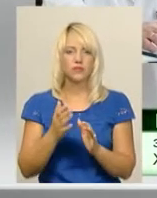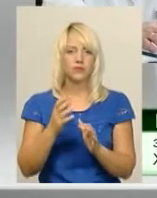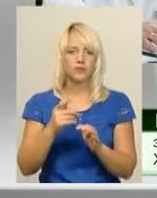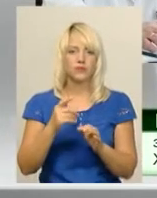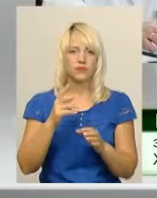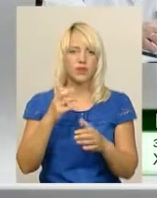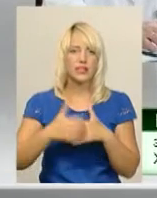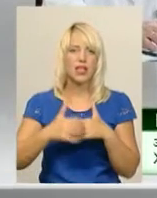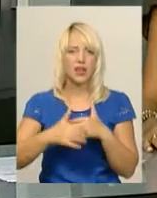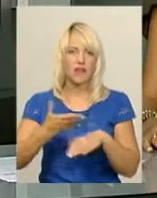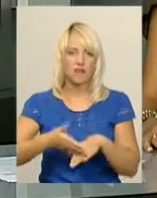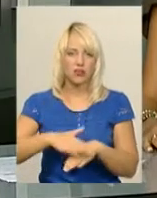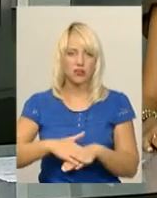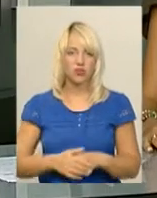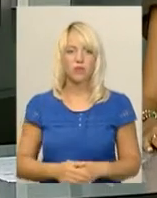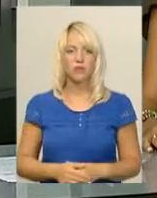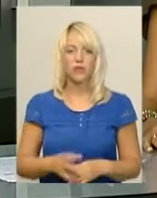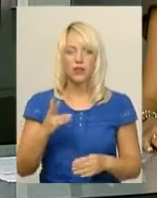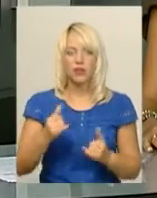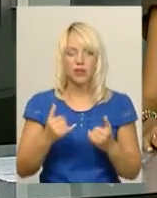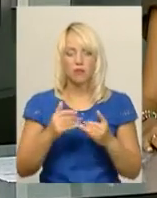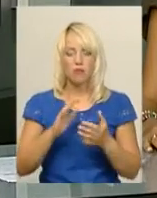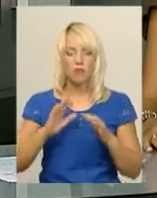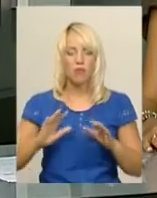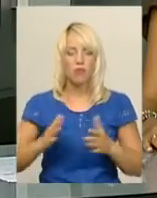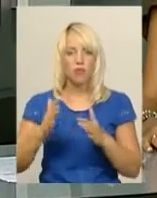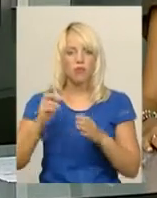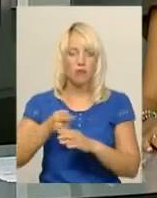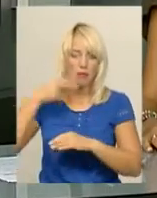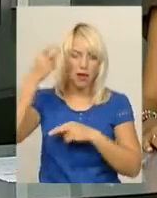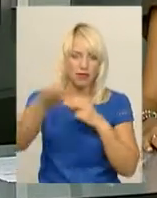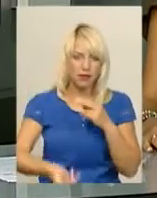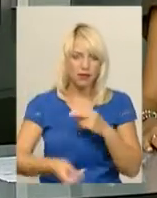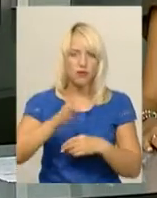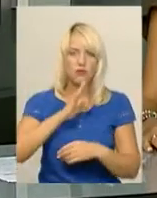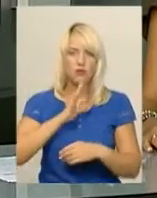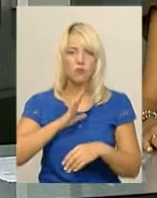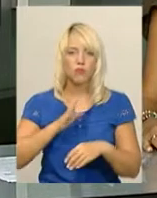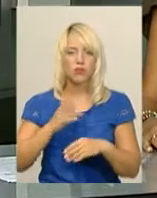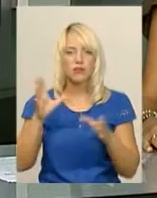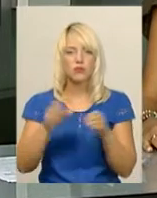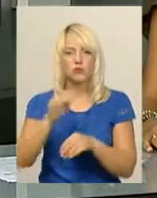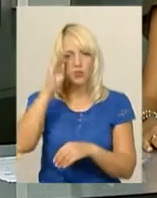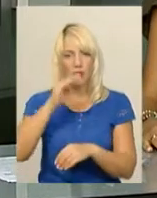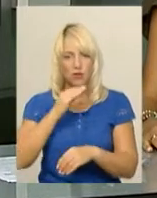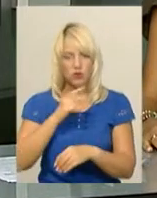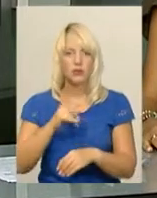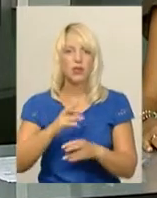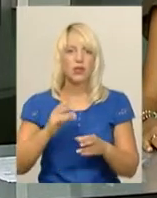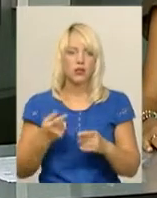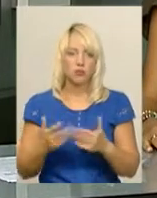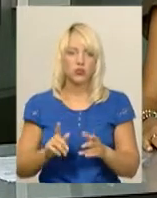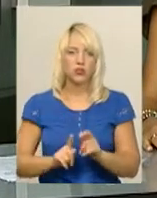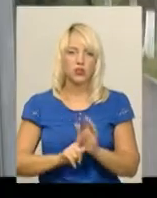знаходяться. На момент падіння дівчинка у квартирі була з батьком. За фактом травмування відкрили кримінальне провадження.